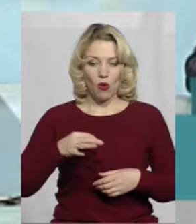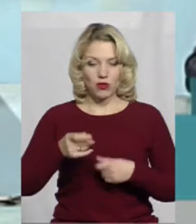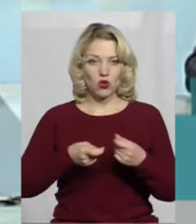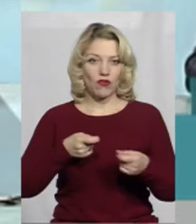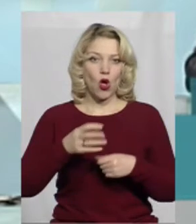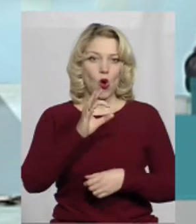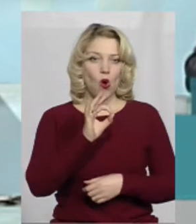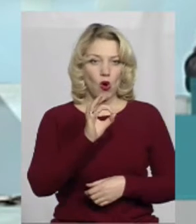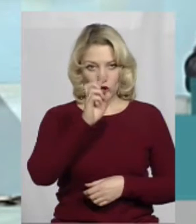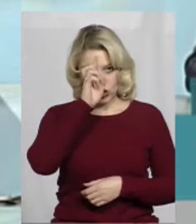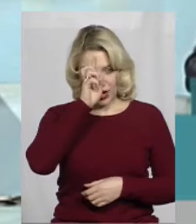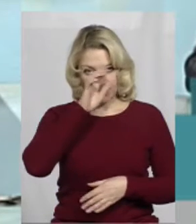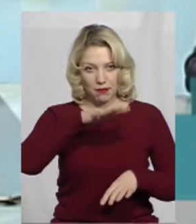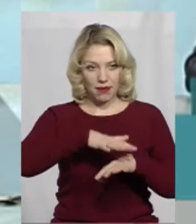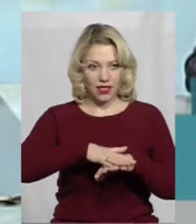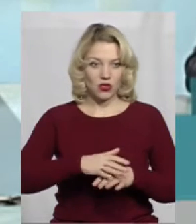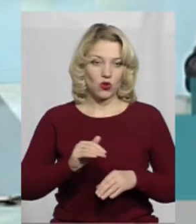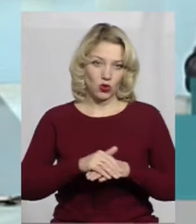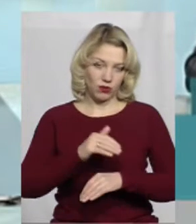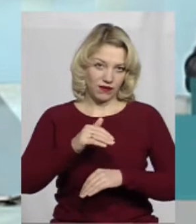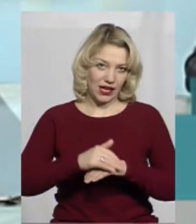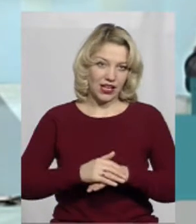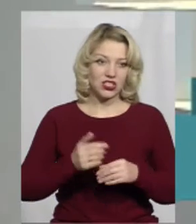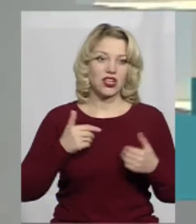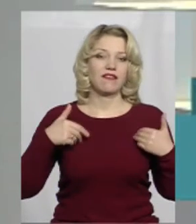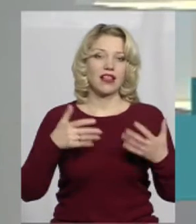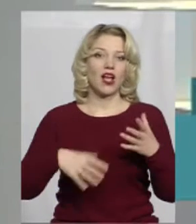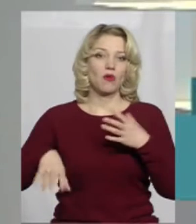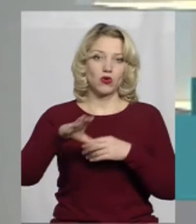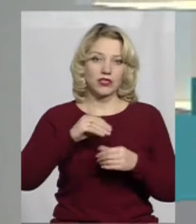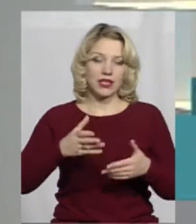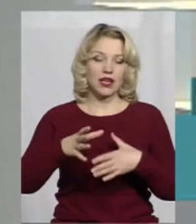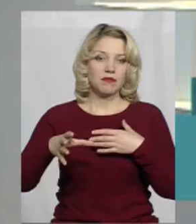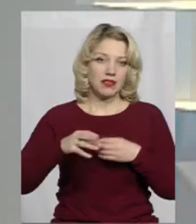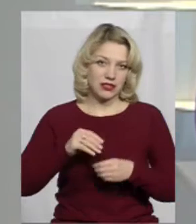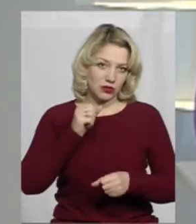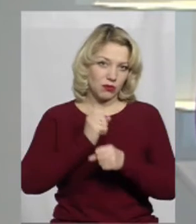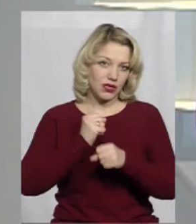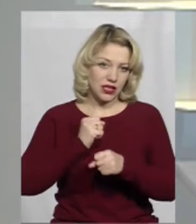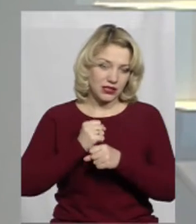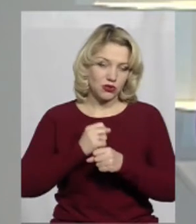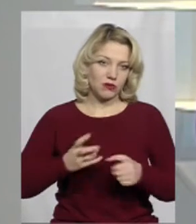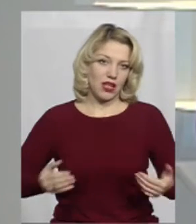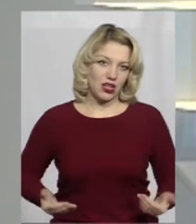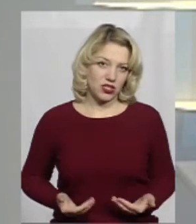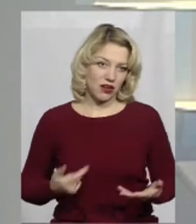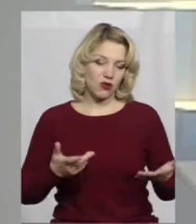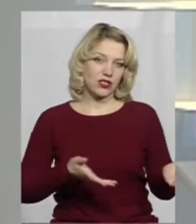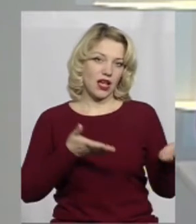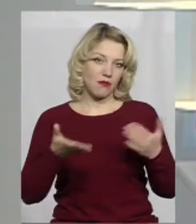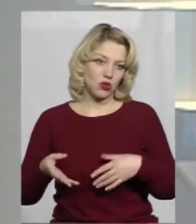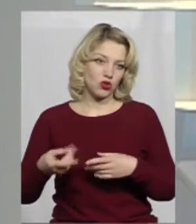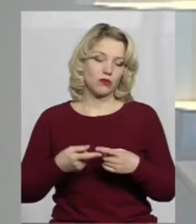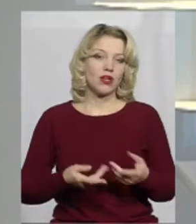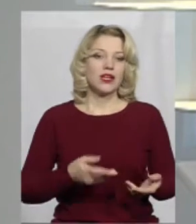Ощадбанку Людмили Войтенко. Добрий вечір. Добрий вечір. Вітаємо всіх. Ми з Оксаною Фіновською працюємо для вас наживо і запрошуємо